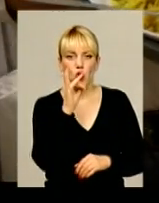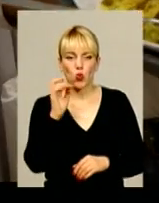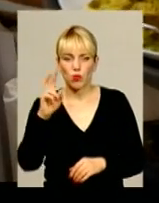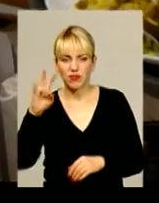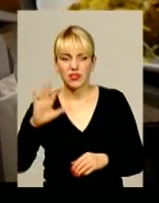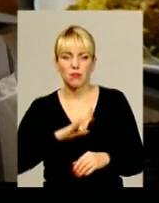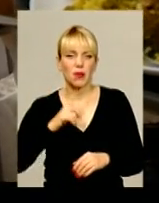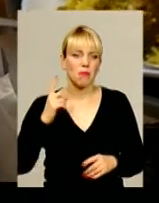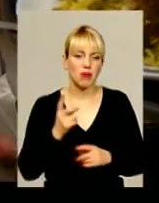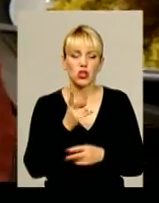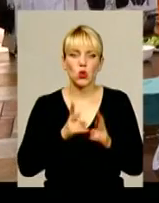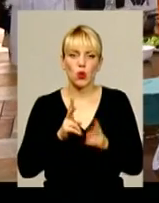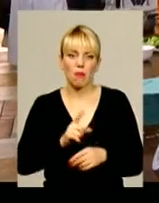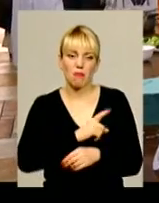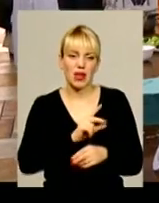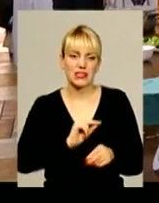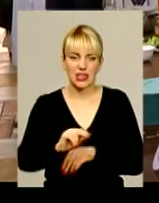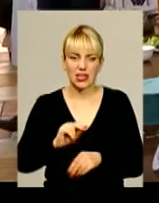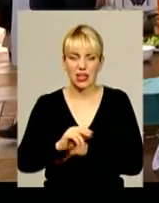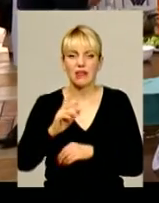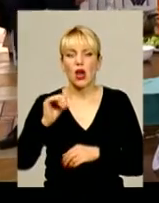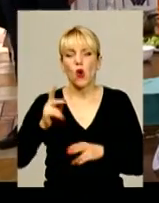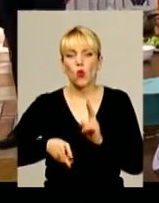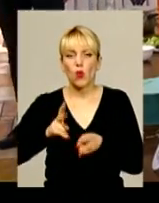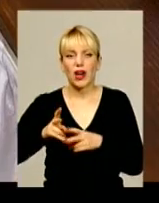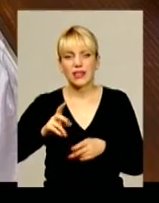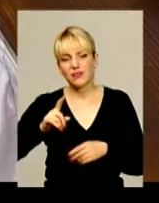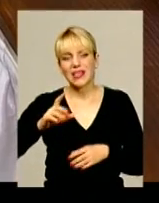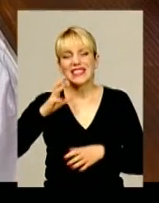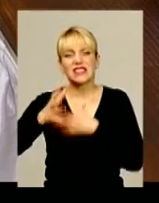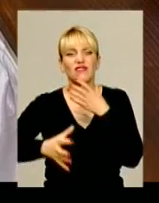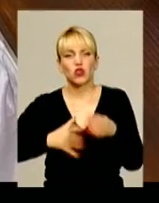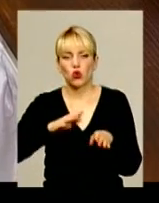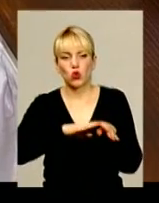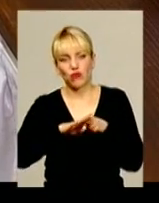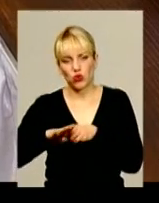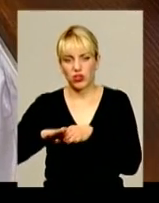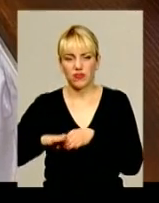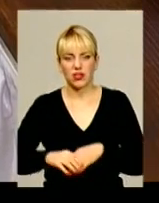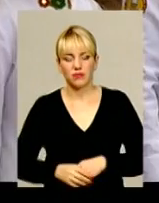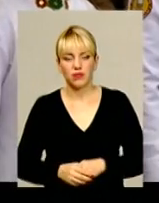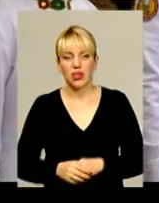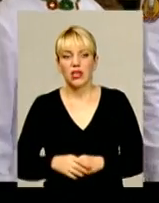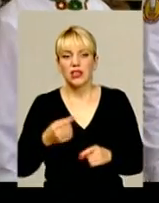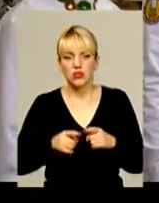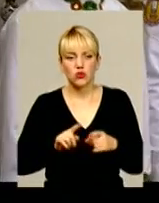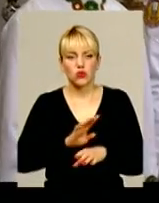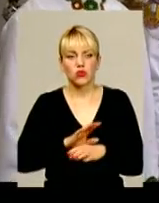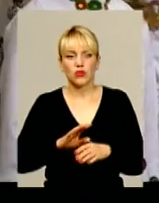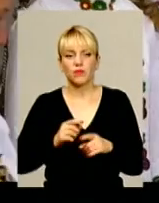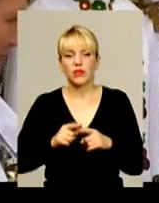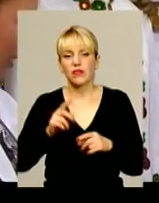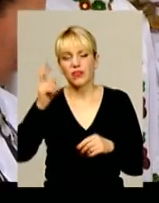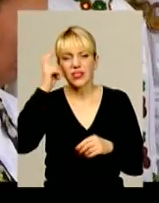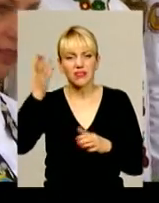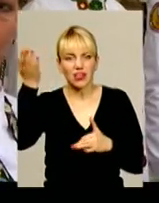кулінарний майстер-клас від кухарів світового рівня. До того подібні форуми організовували виключно у великих містах України. Цю несправедливість вирішили